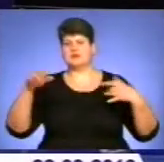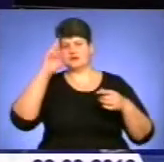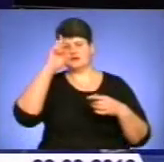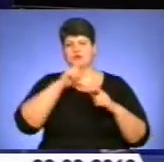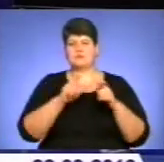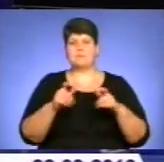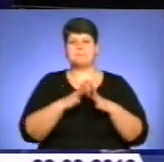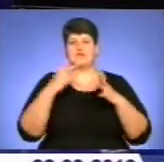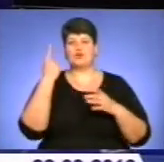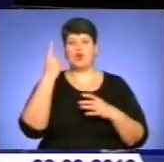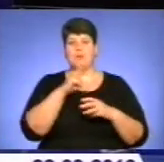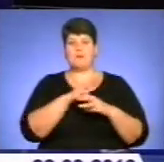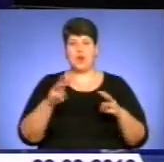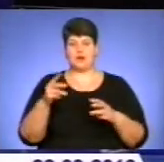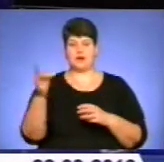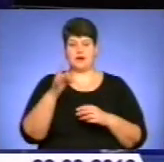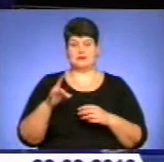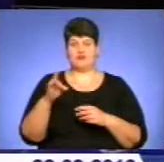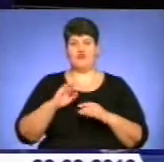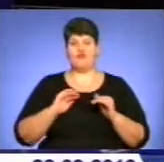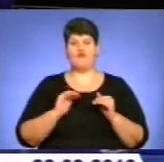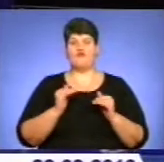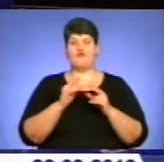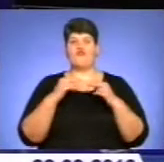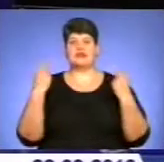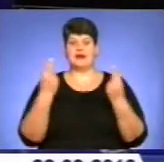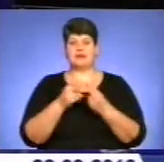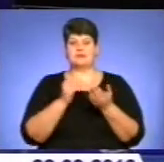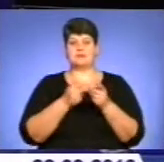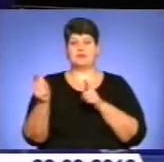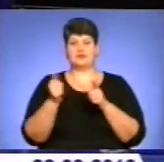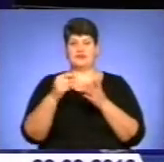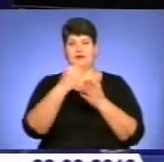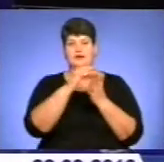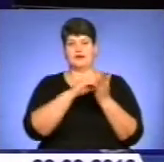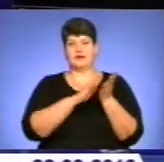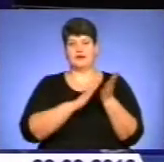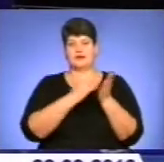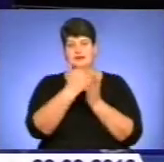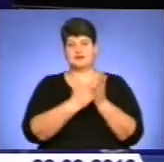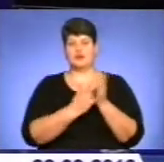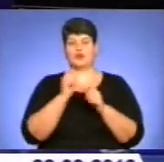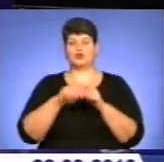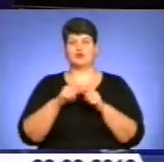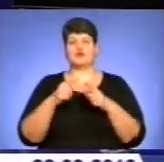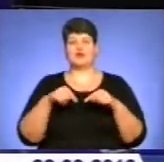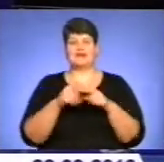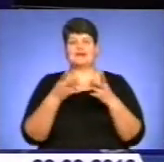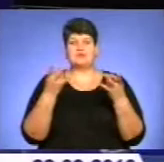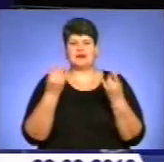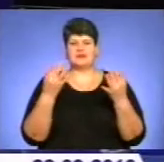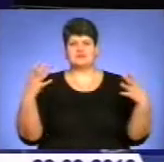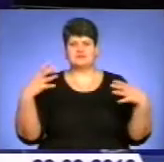мільйона разів. У Федерації роботодавців України підготували реєстр контролюючих органів. Їх кількість необхідно суттєво